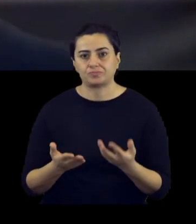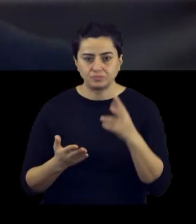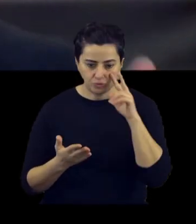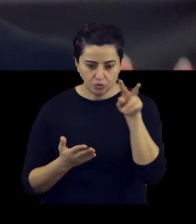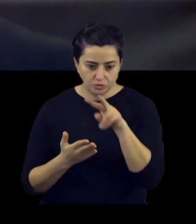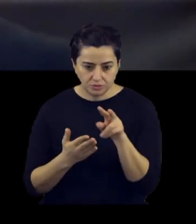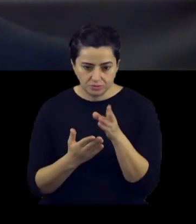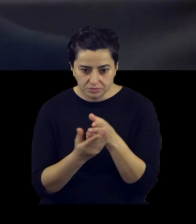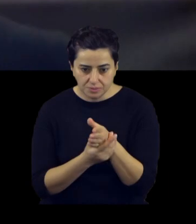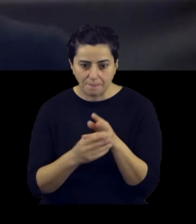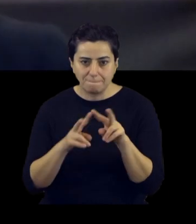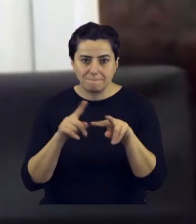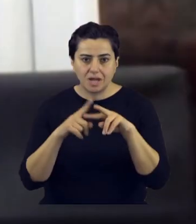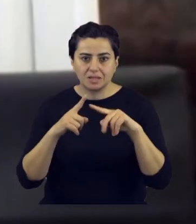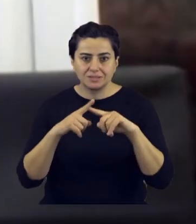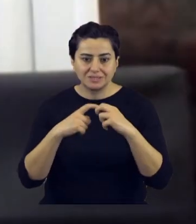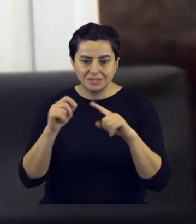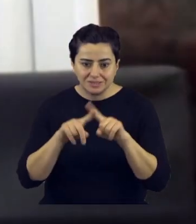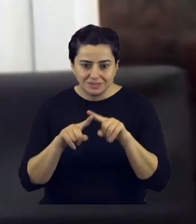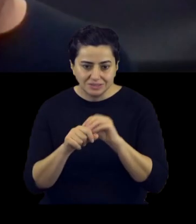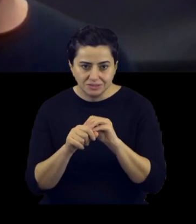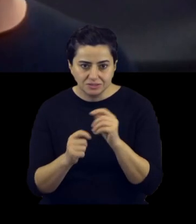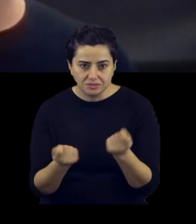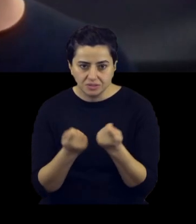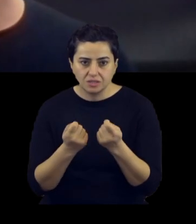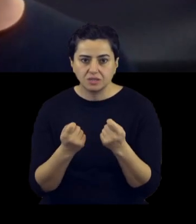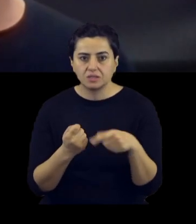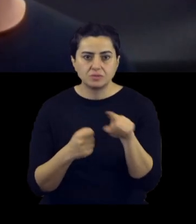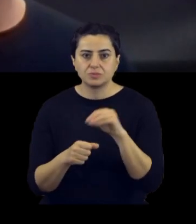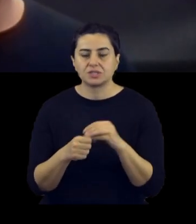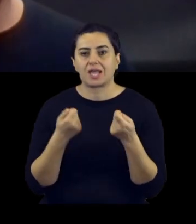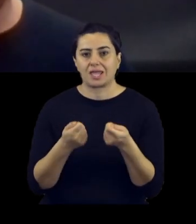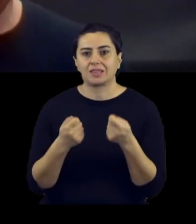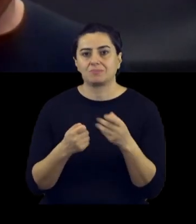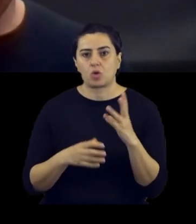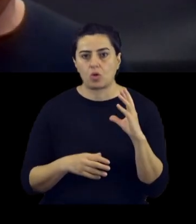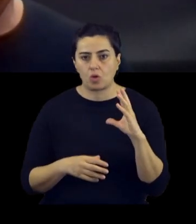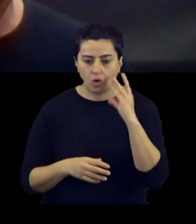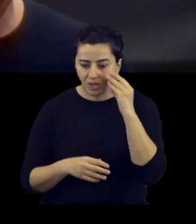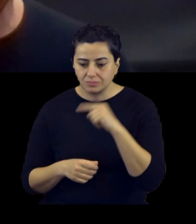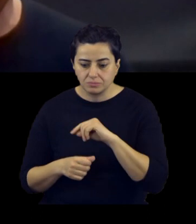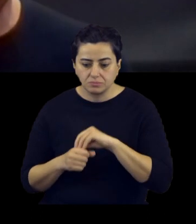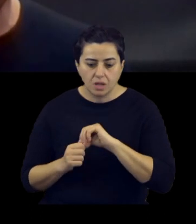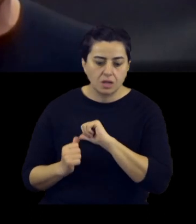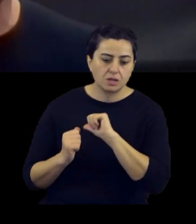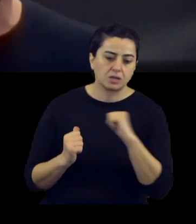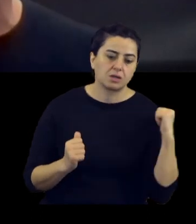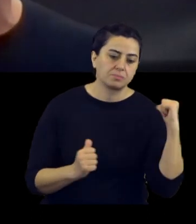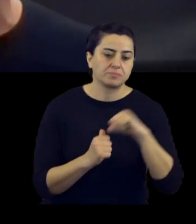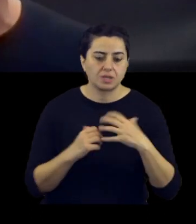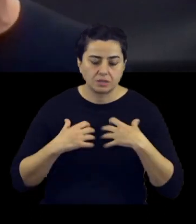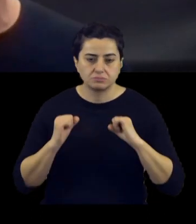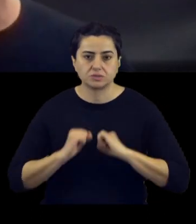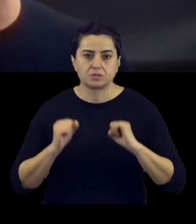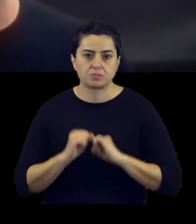görüntü işlemeye girdim, matrisleri öğrenmek zorunda kaldım. Bu sefer aslında eğitim hayatımda öğrendiğim şeyleri tekrar baştan öğrenmek